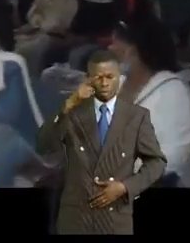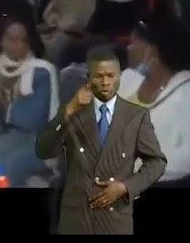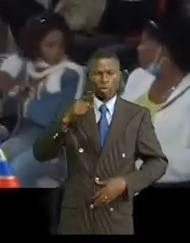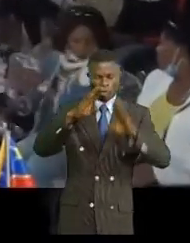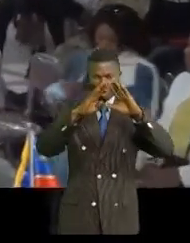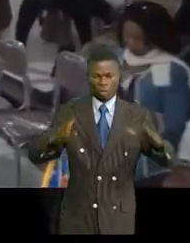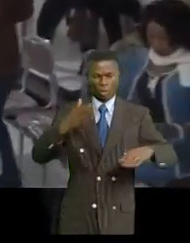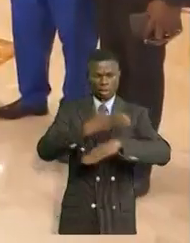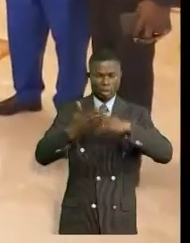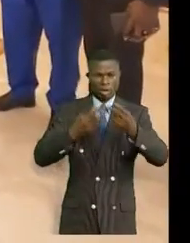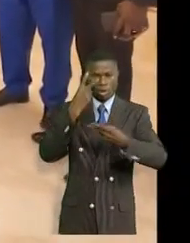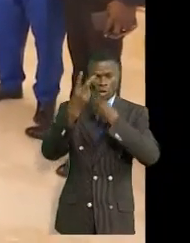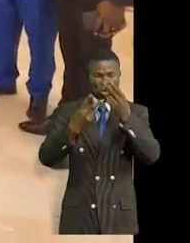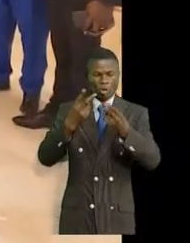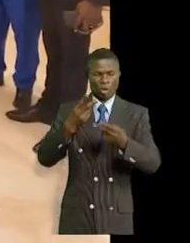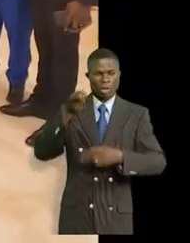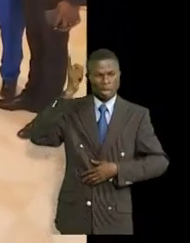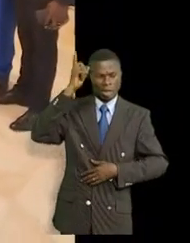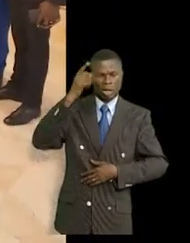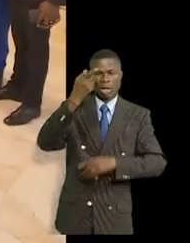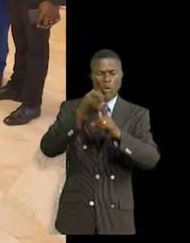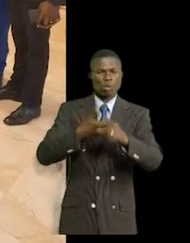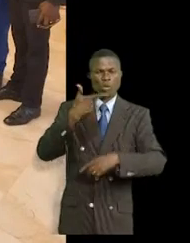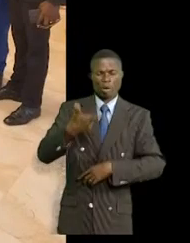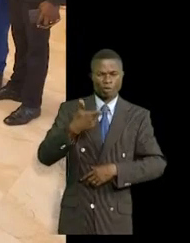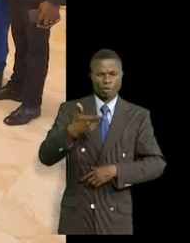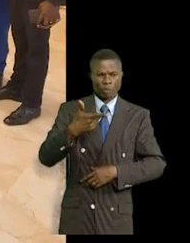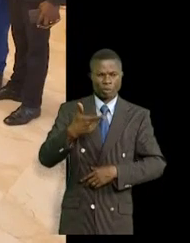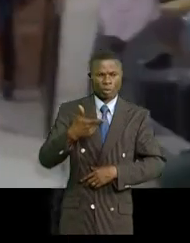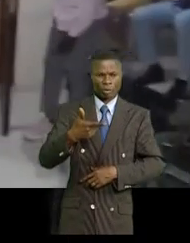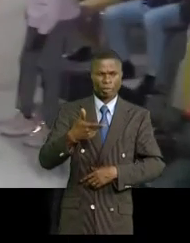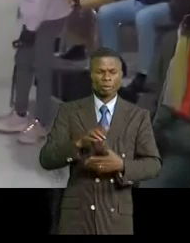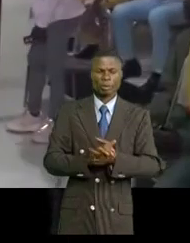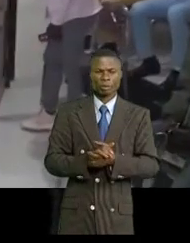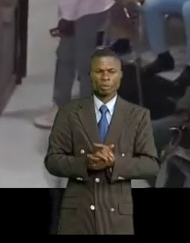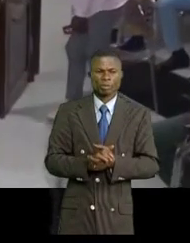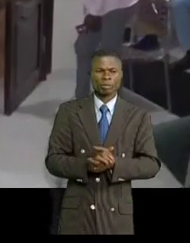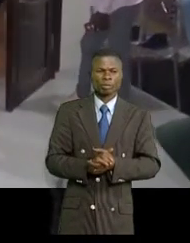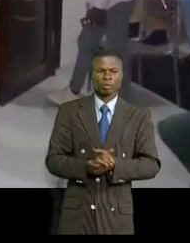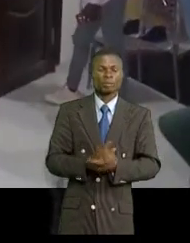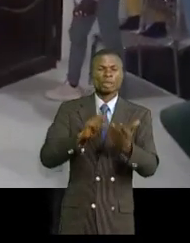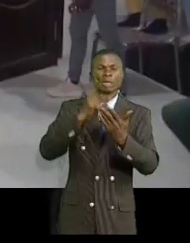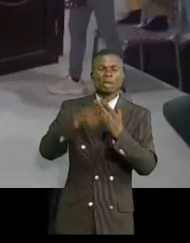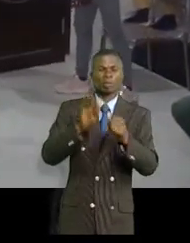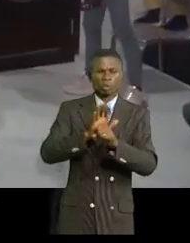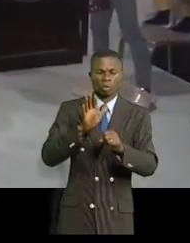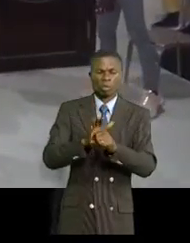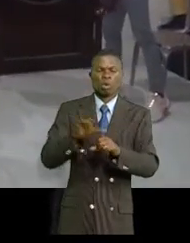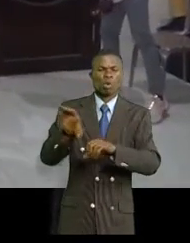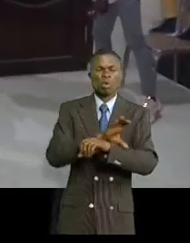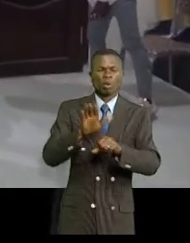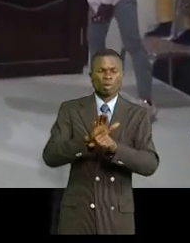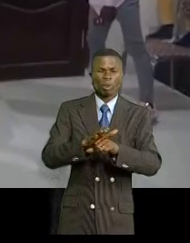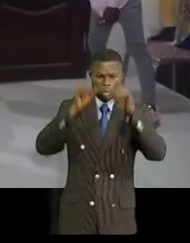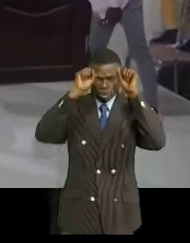lors de son voyage de février dernier au cœur en Égypte. Malgré son agenda hyper chargé, Félix